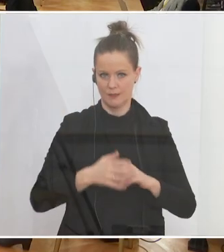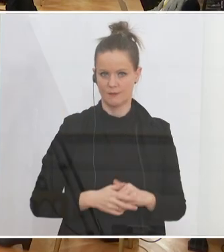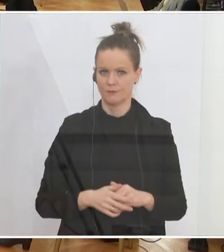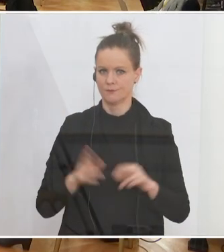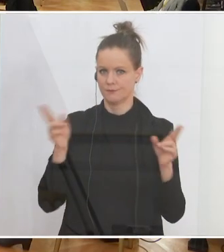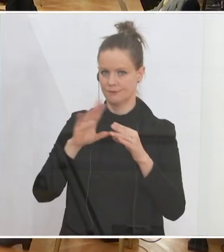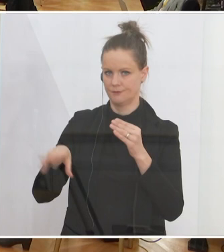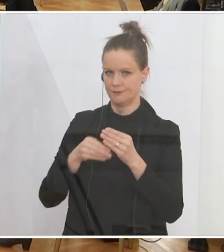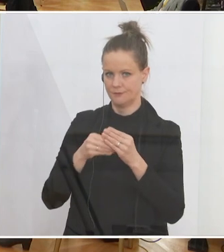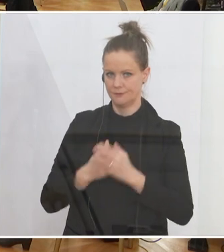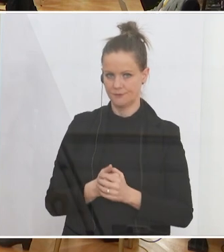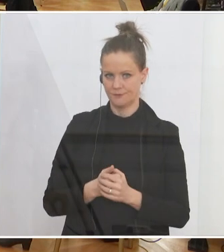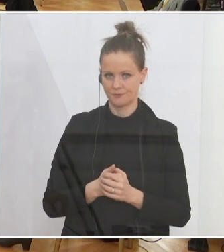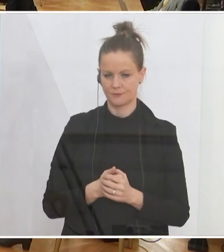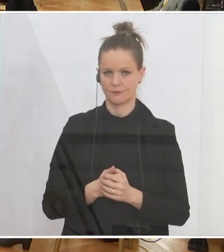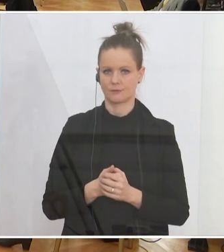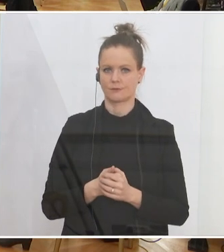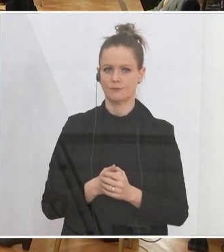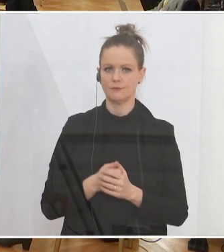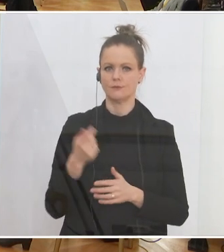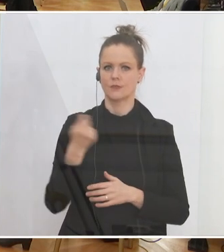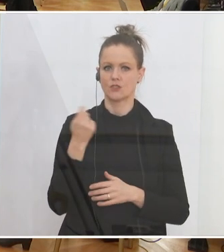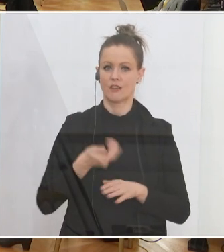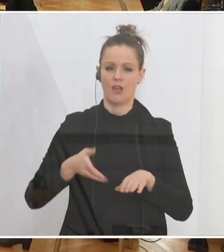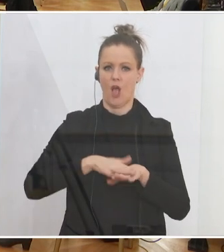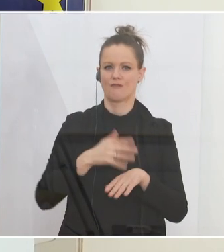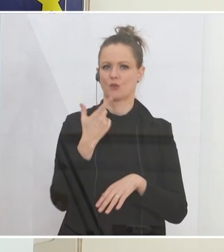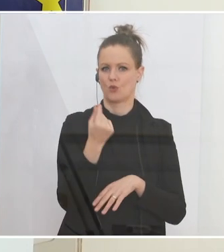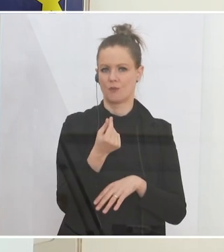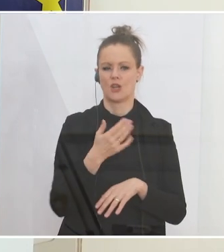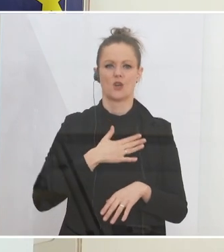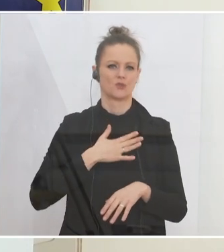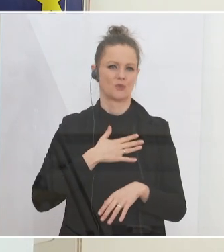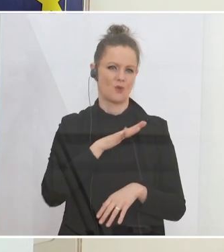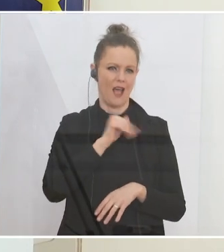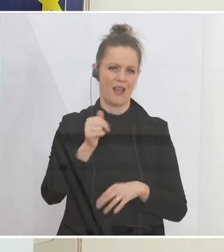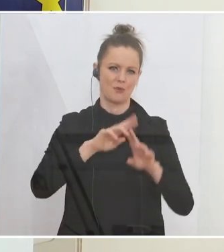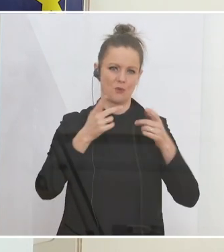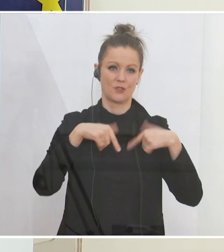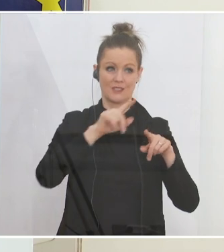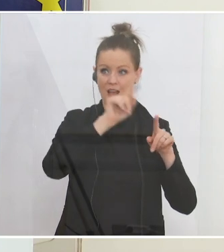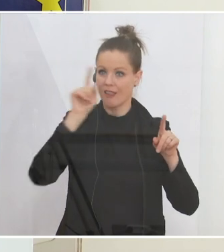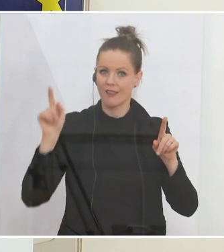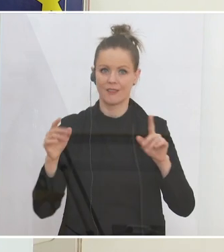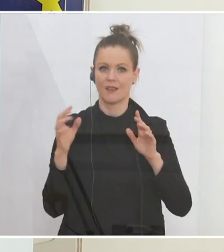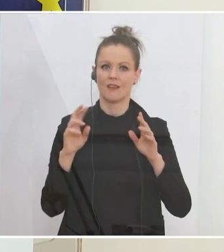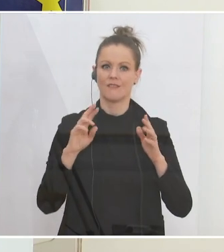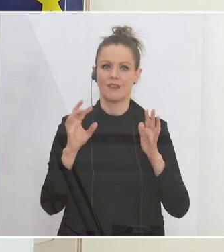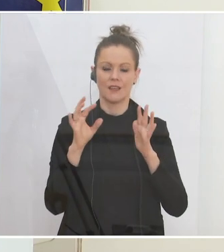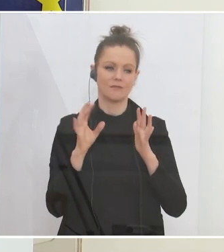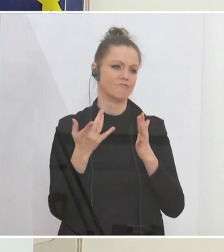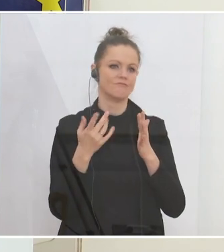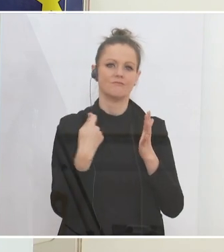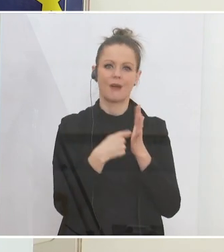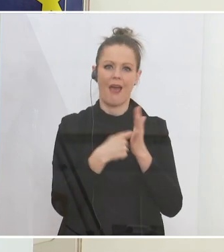ergänzen darf, und durch diese Verdoppelung des Strafrahmens haben wir jetzt eh alle Länder diese Notwendigkeit, dass wir unsere Richtsätze anpassen müssen.